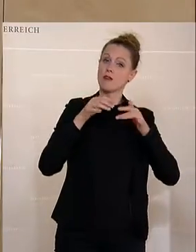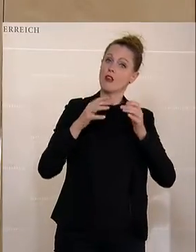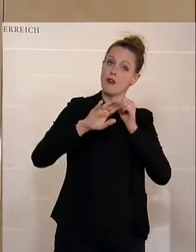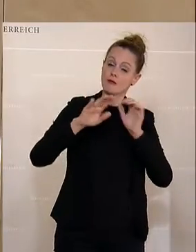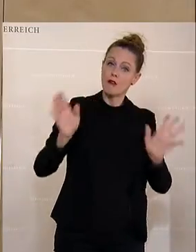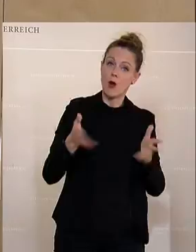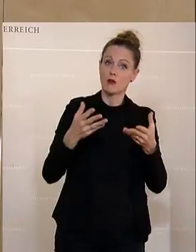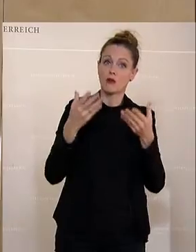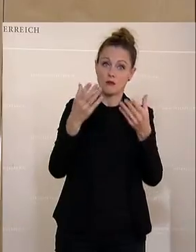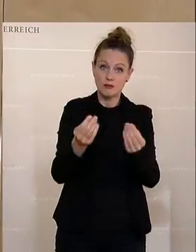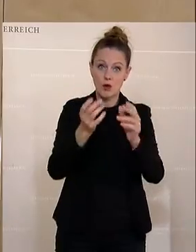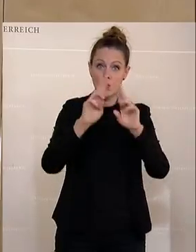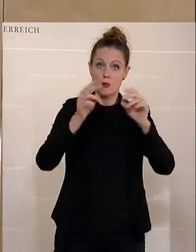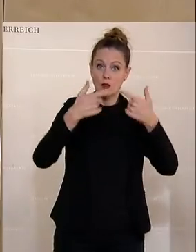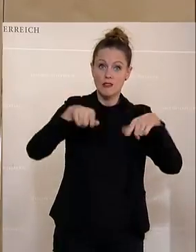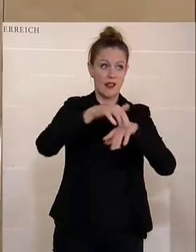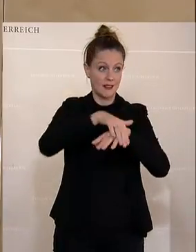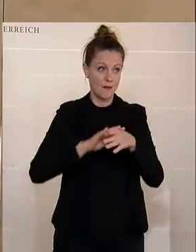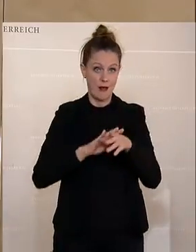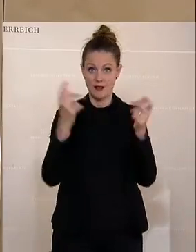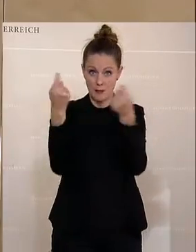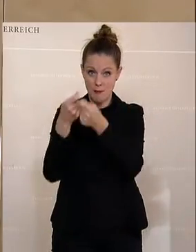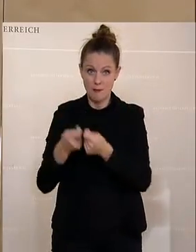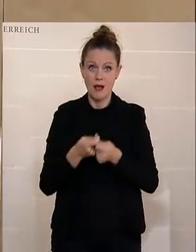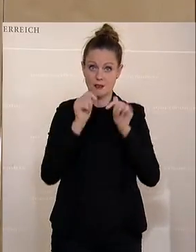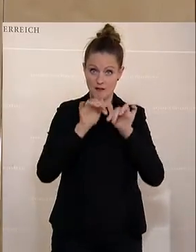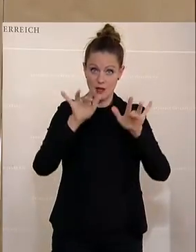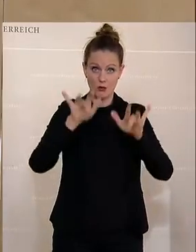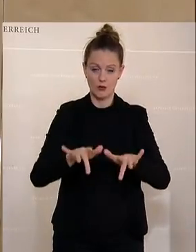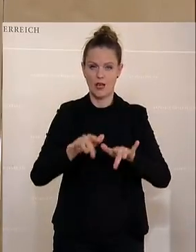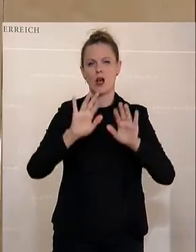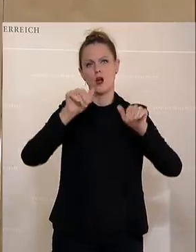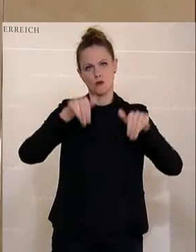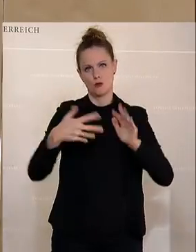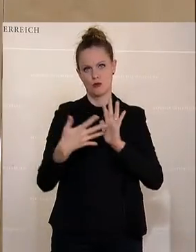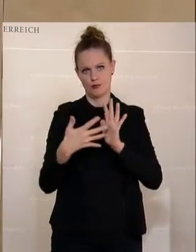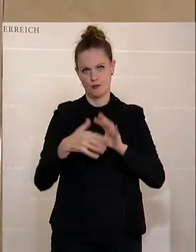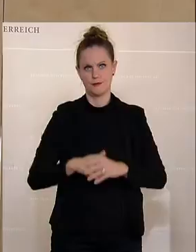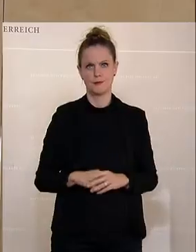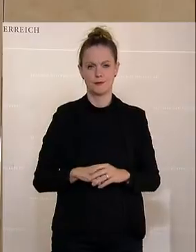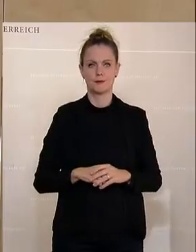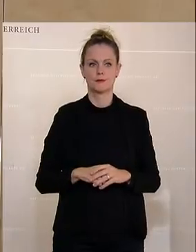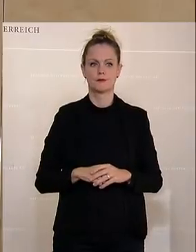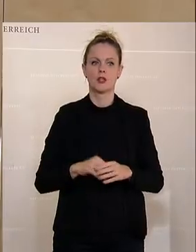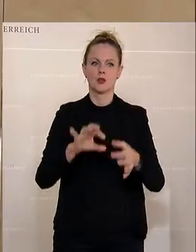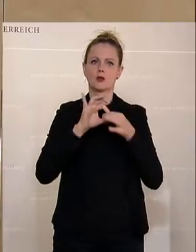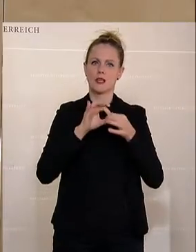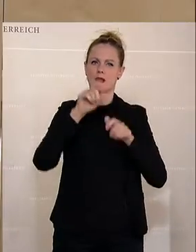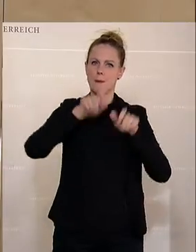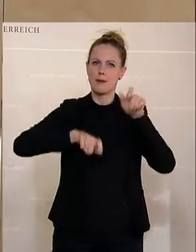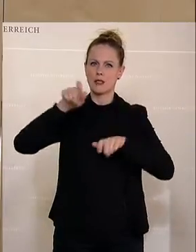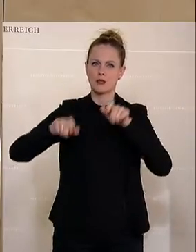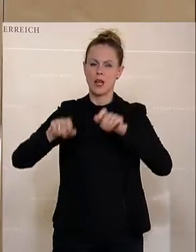den Ländern? Wirken sie in den Kommunen? Einen Punkt möchte ich anschneiden im Zusammenhang mit Personal die